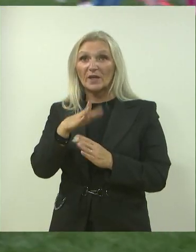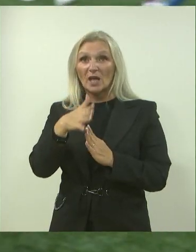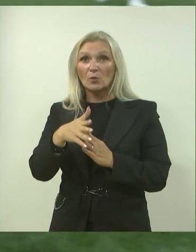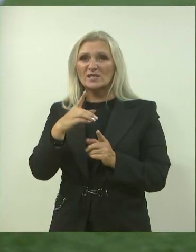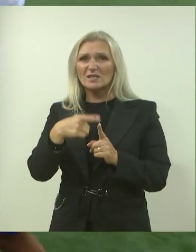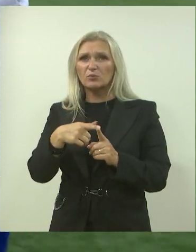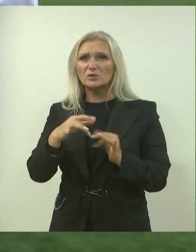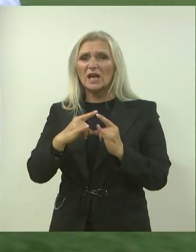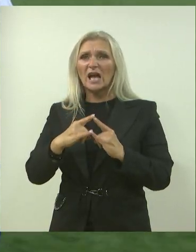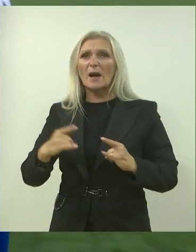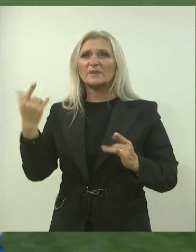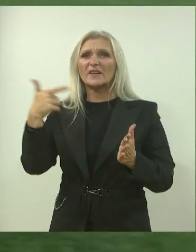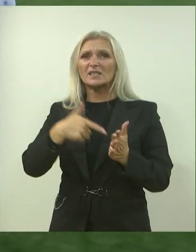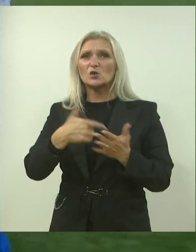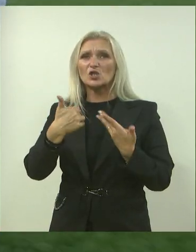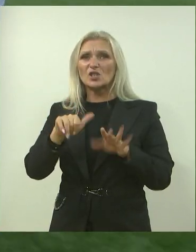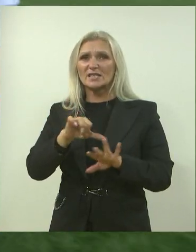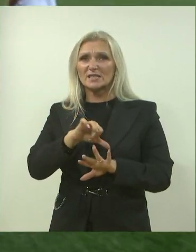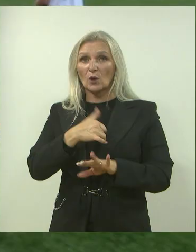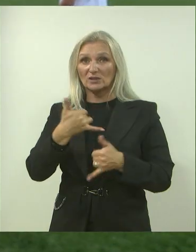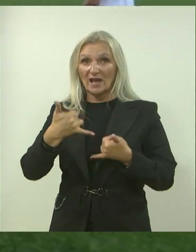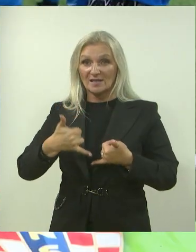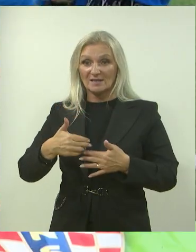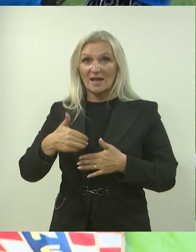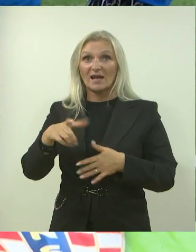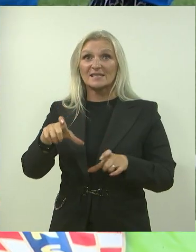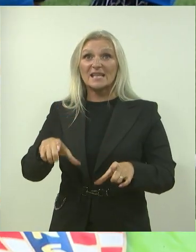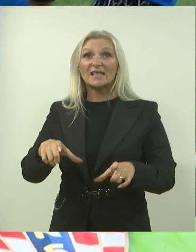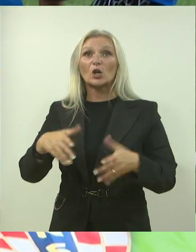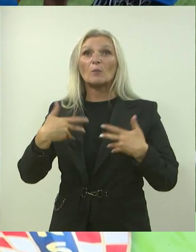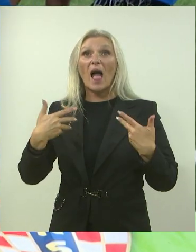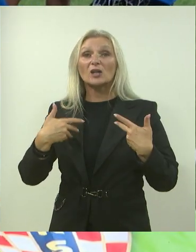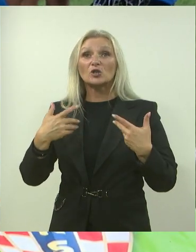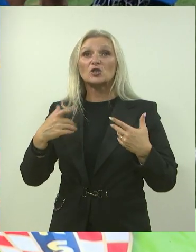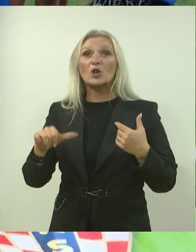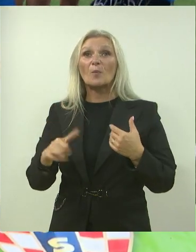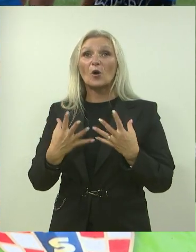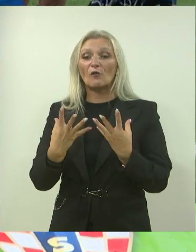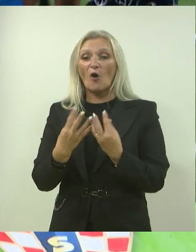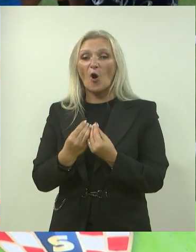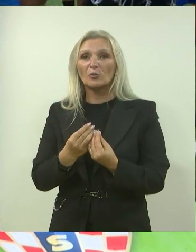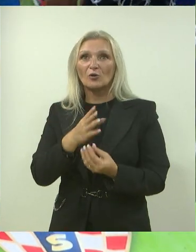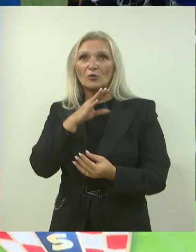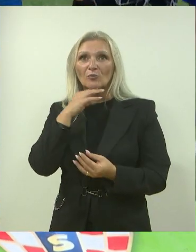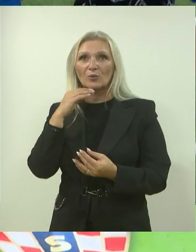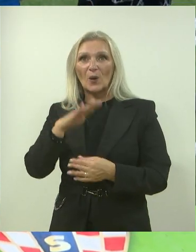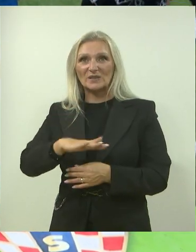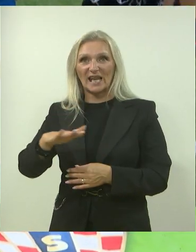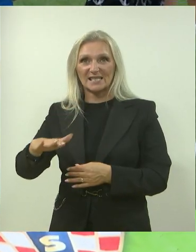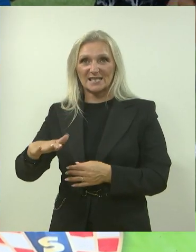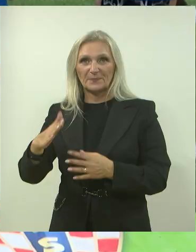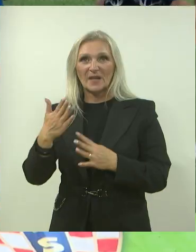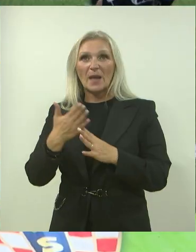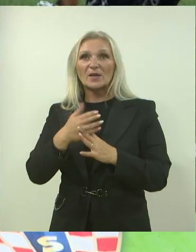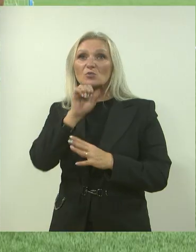je gradu kamp održan 2016. godine, a sada se na stadionu Mladost ponovno okupio zamjetan broj djece. Na području Međumorske